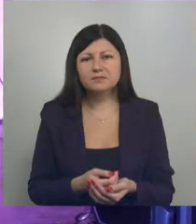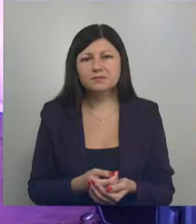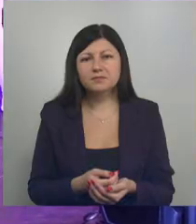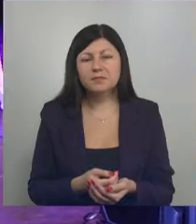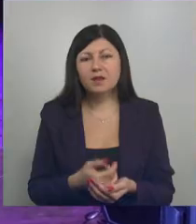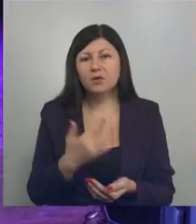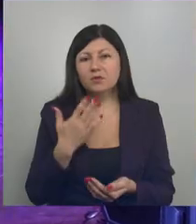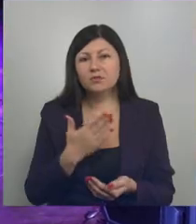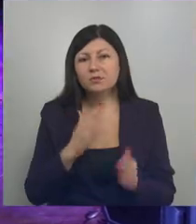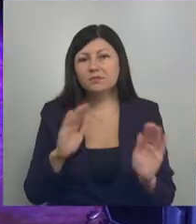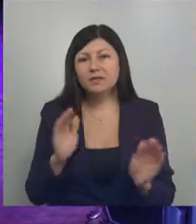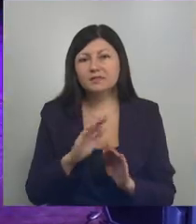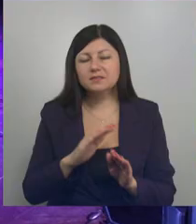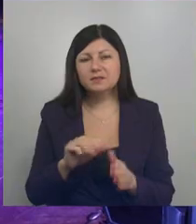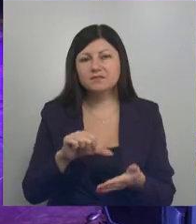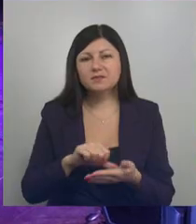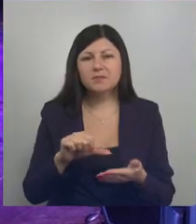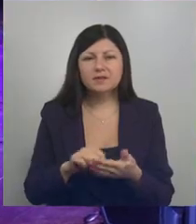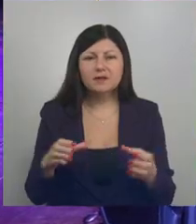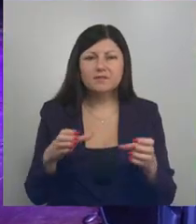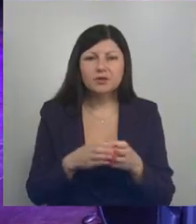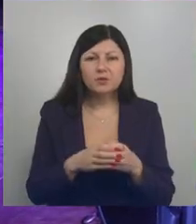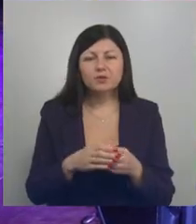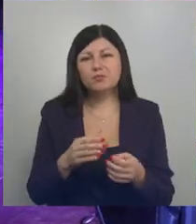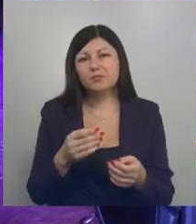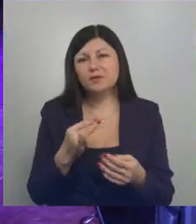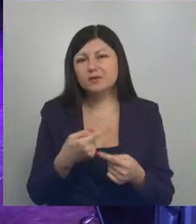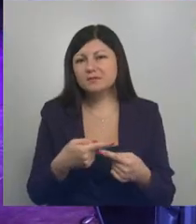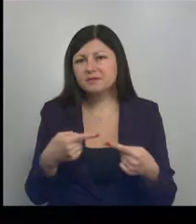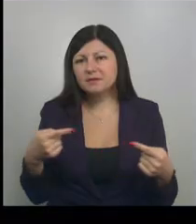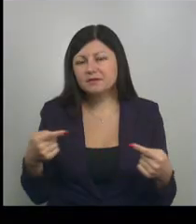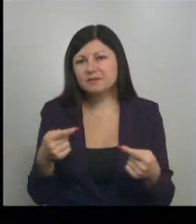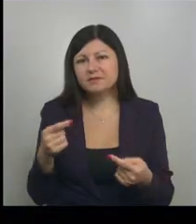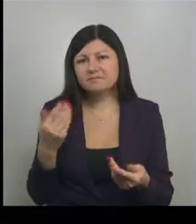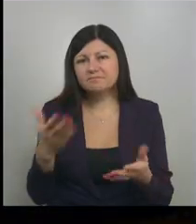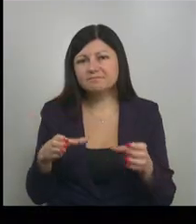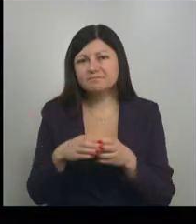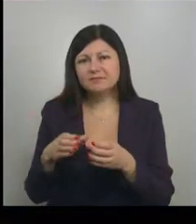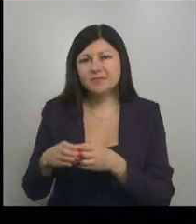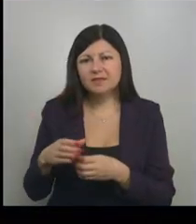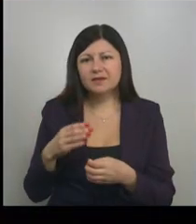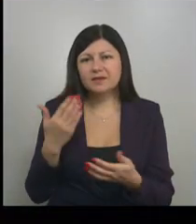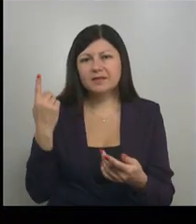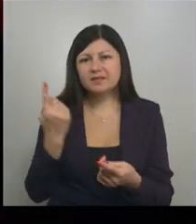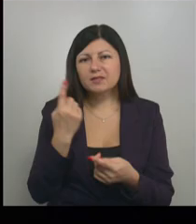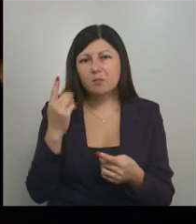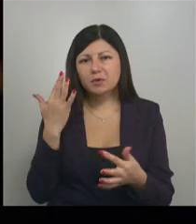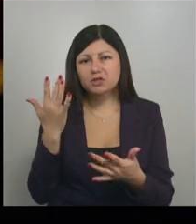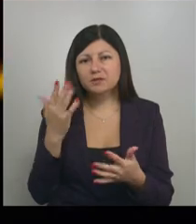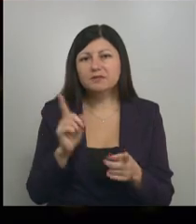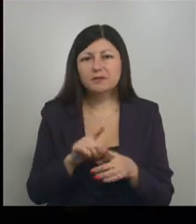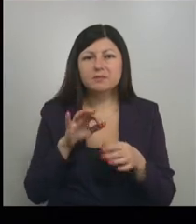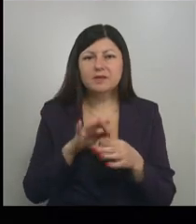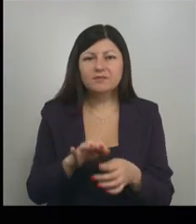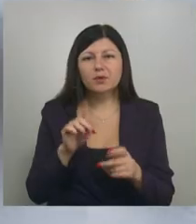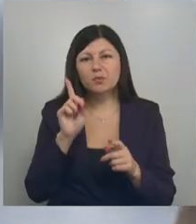Любимая песня в исполнении кавер-групп «Десять интерактивных площадок» и «Компания единомышленников». Так юные белгородцы провели один из уютных зимних